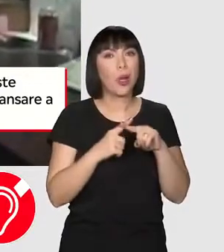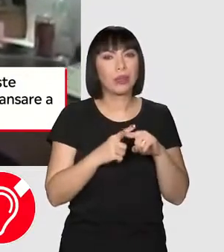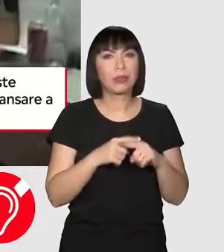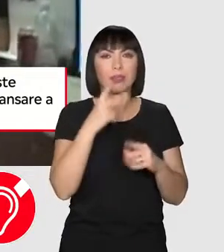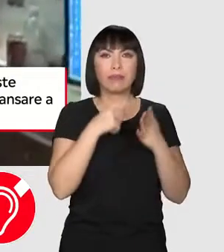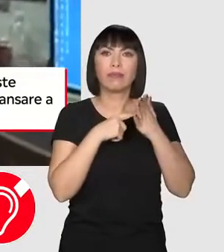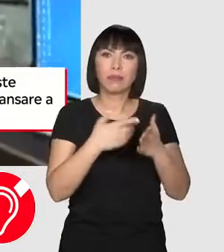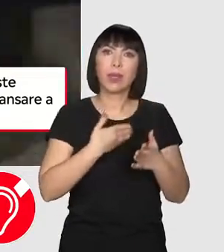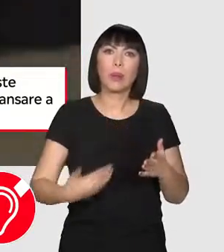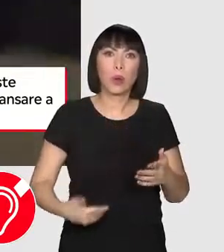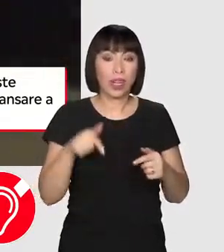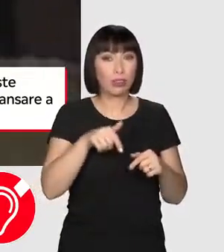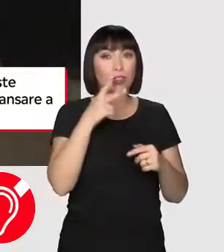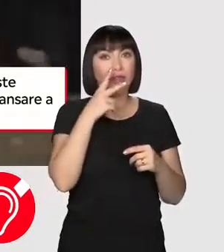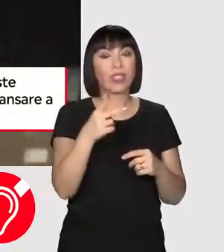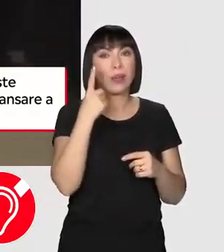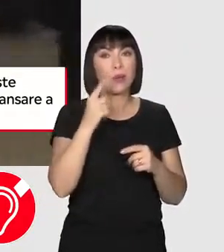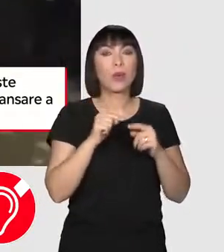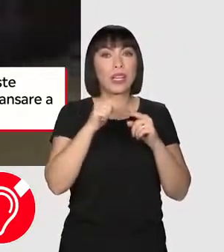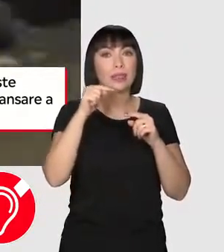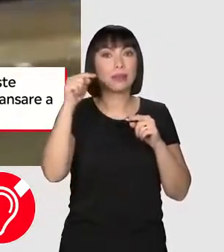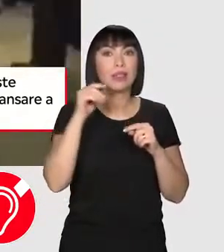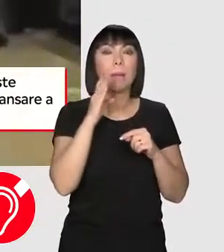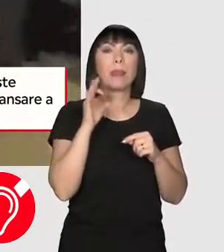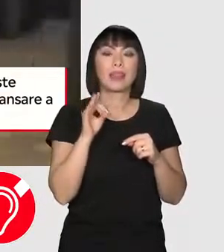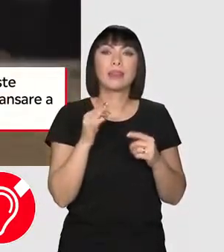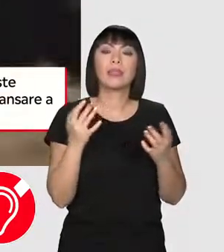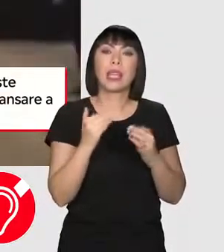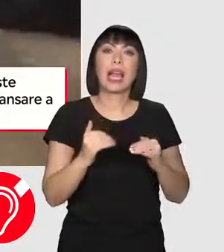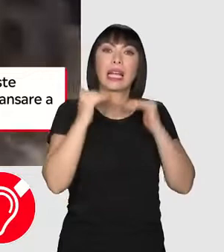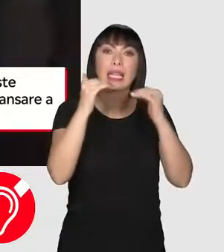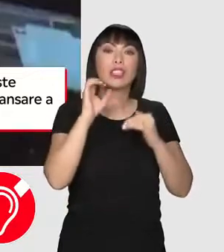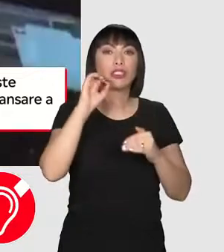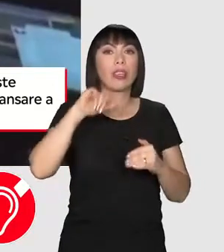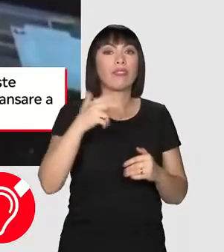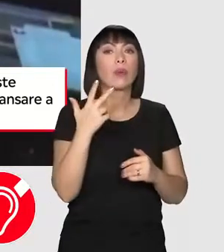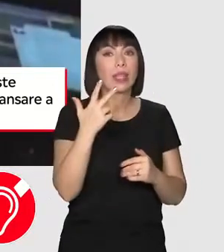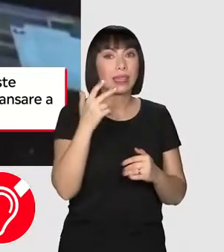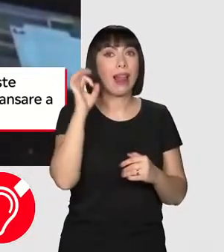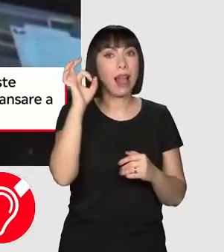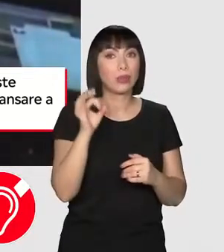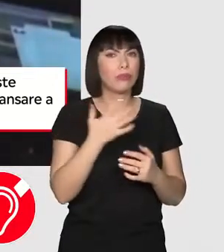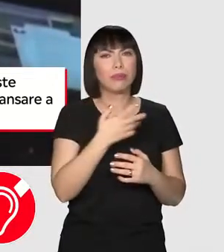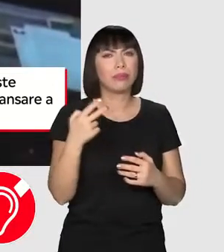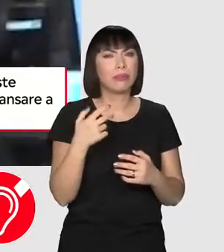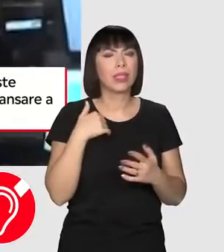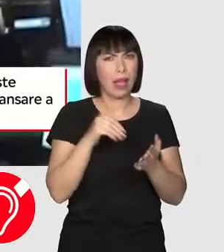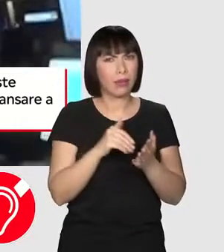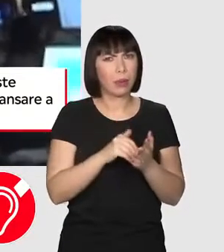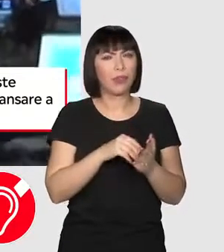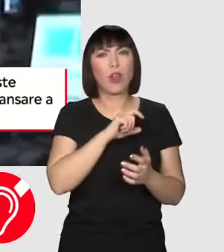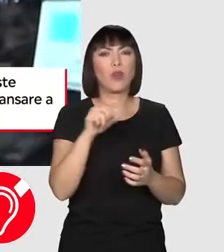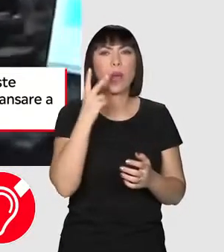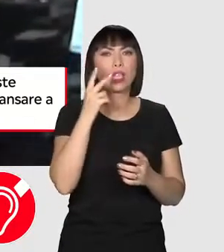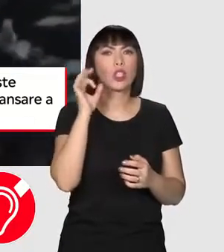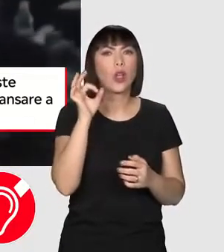reflectă și la București. Vedem un indice BET în creștere cu 0,3%, ceea ce înseamnă că mai avem nevoie de doar